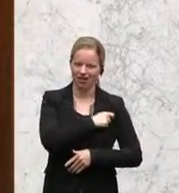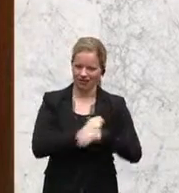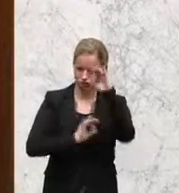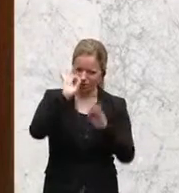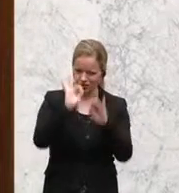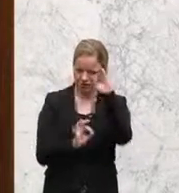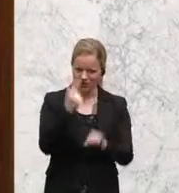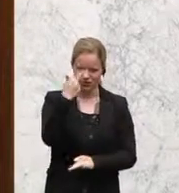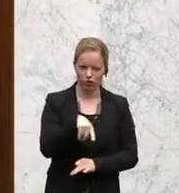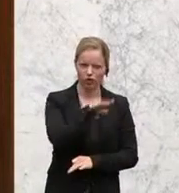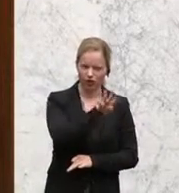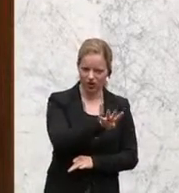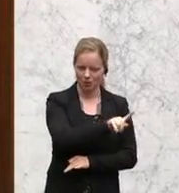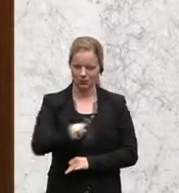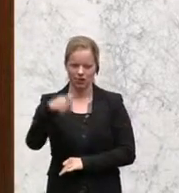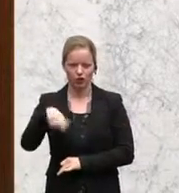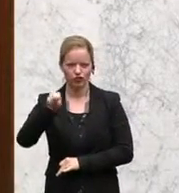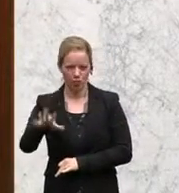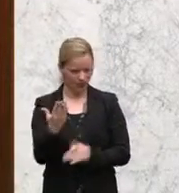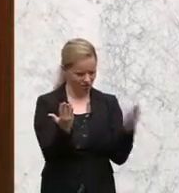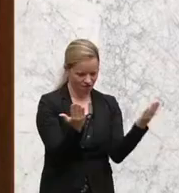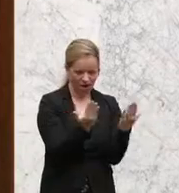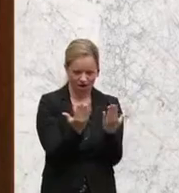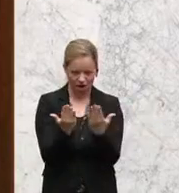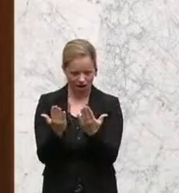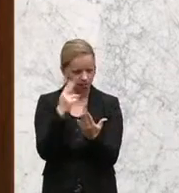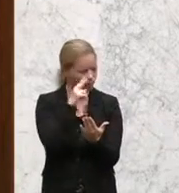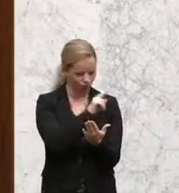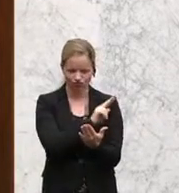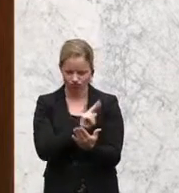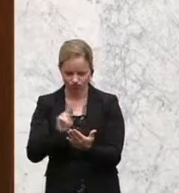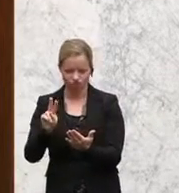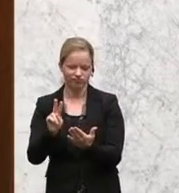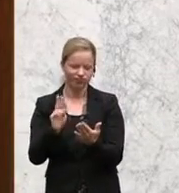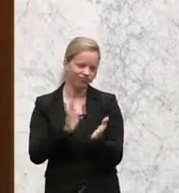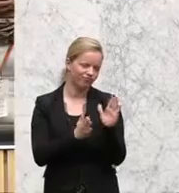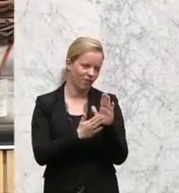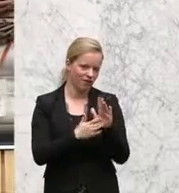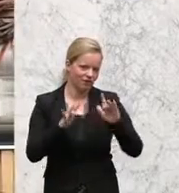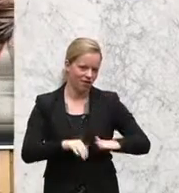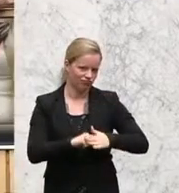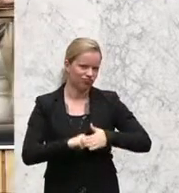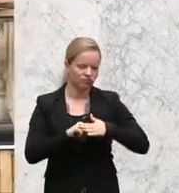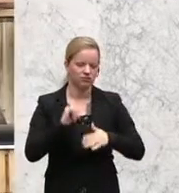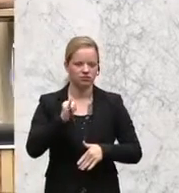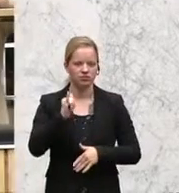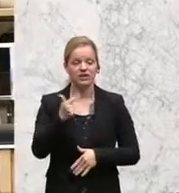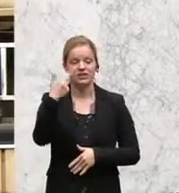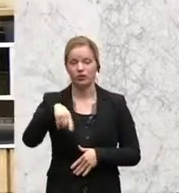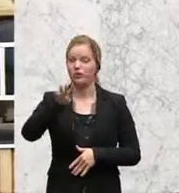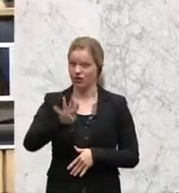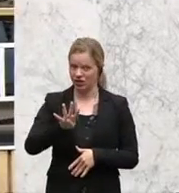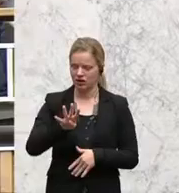bis 2015 vergleicht, sehr, sehr gut auch unterlegen. Waren es im Jahr 2004